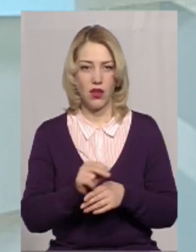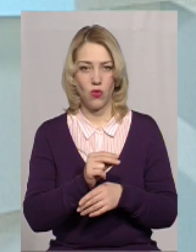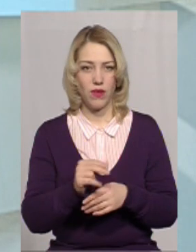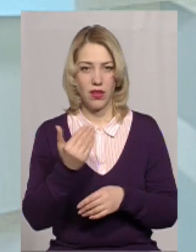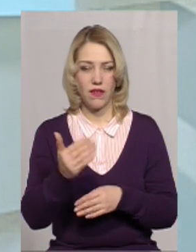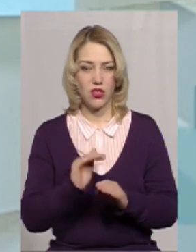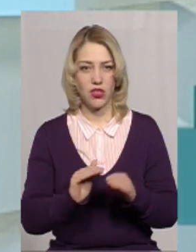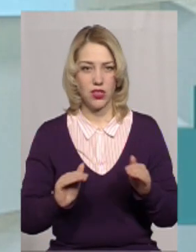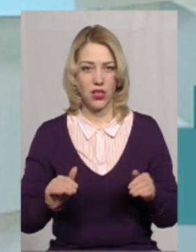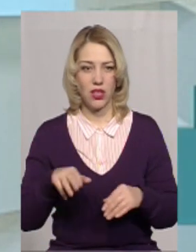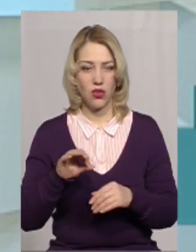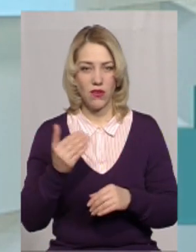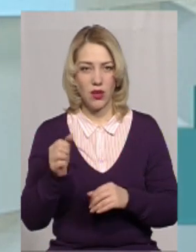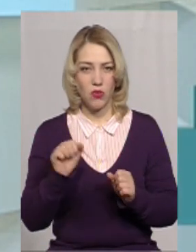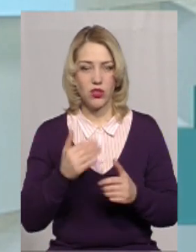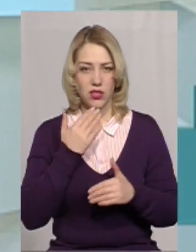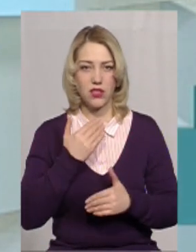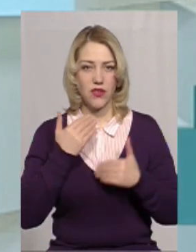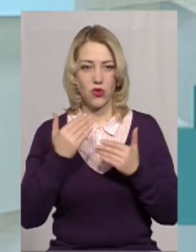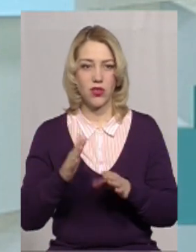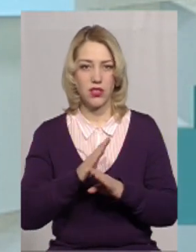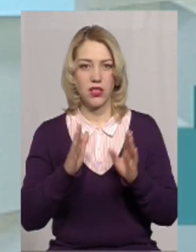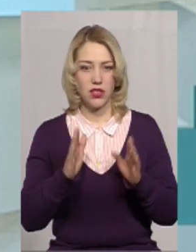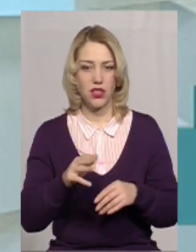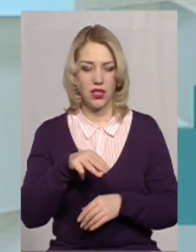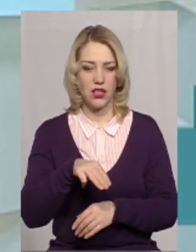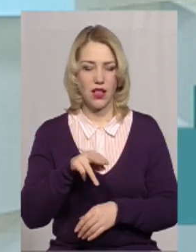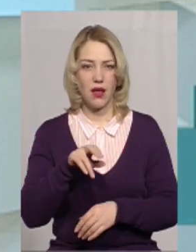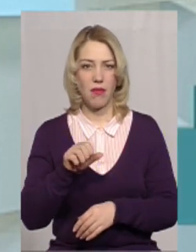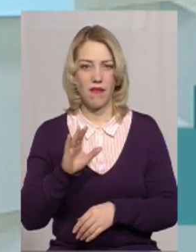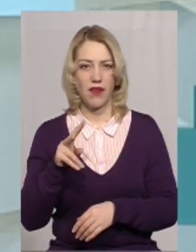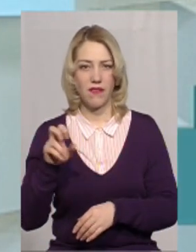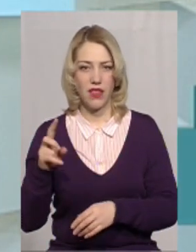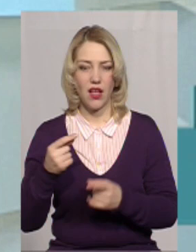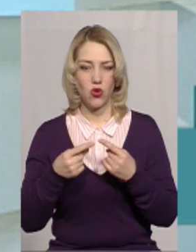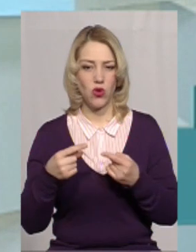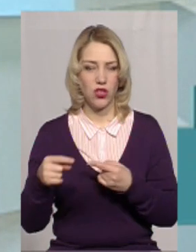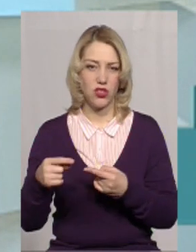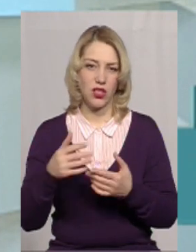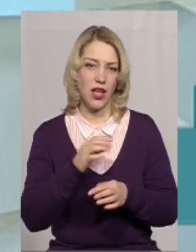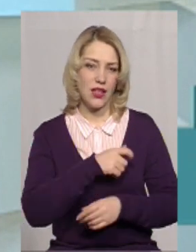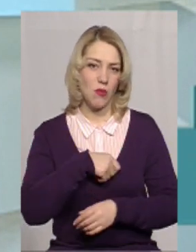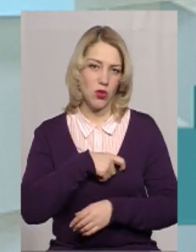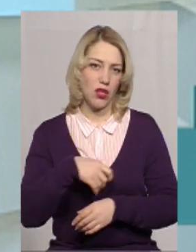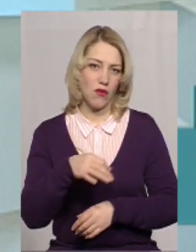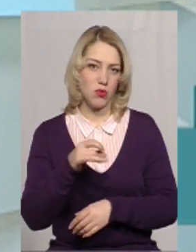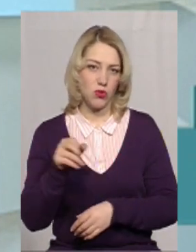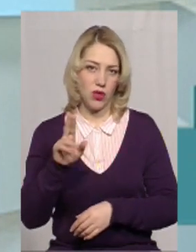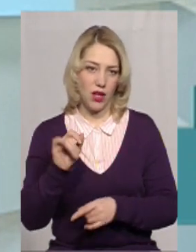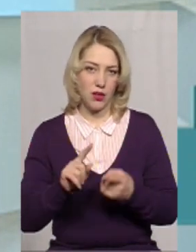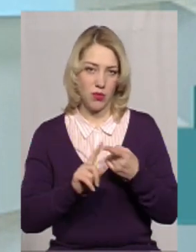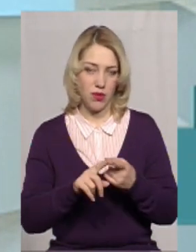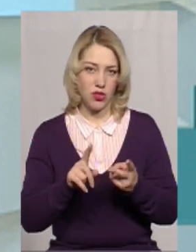лікування ваших дітей, то ви можете звернутися не тільки до Тетяни Павлівни, а до інших депутатів обласної ради. Це